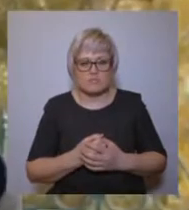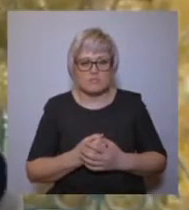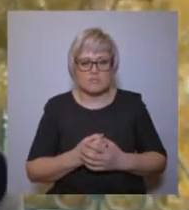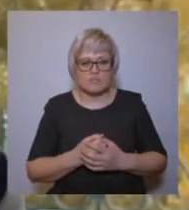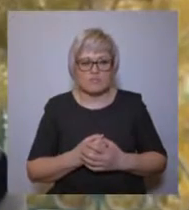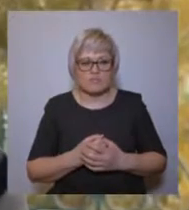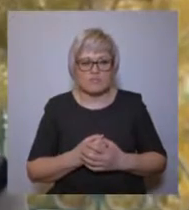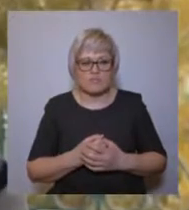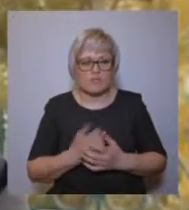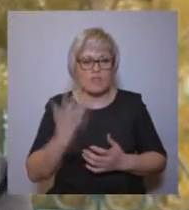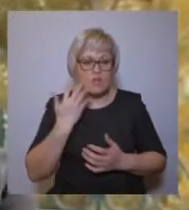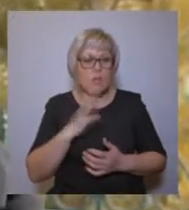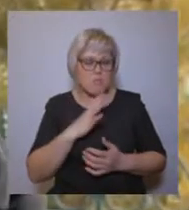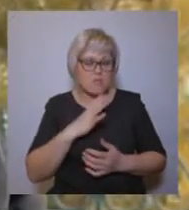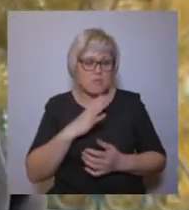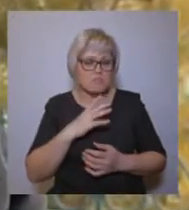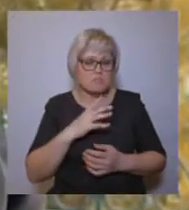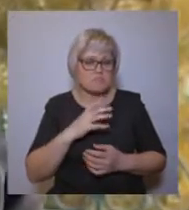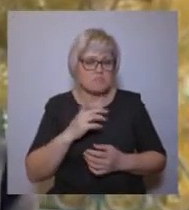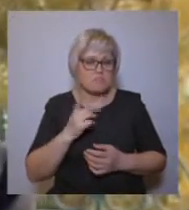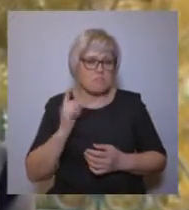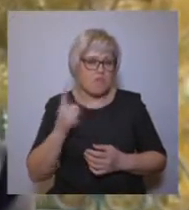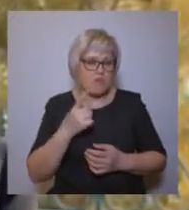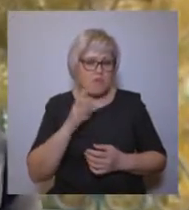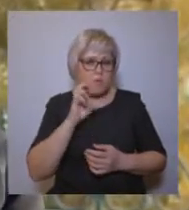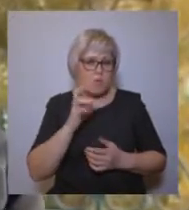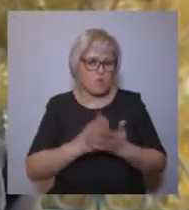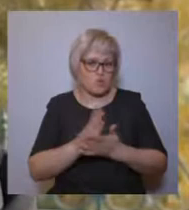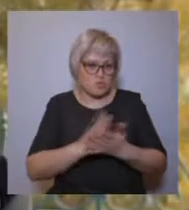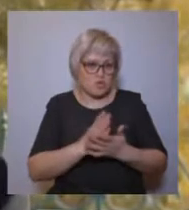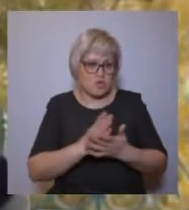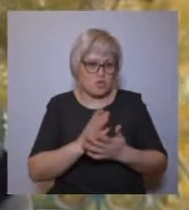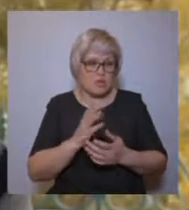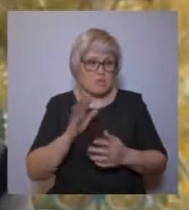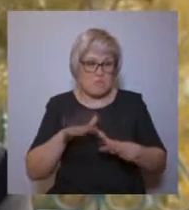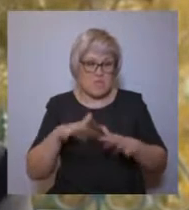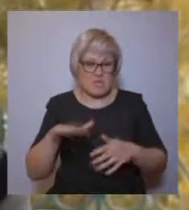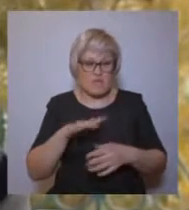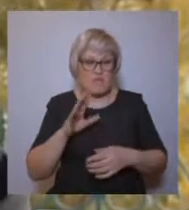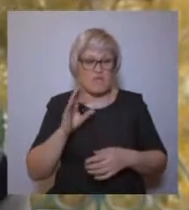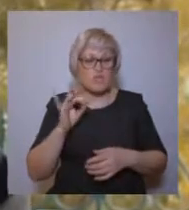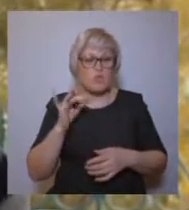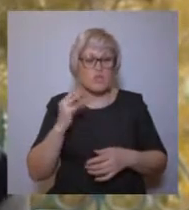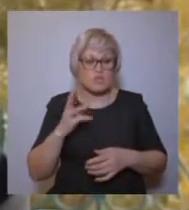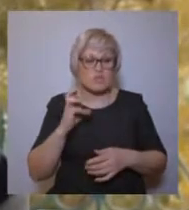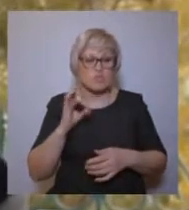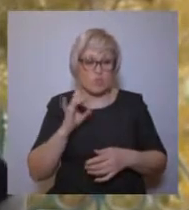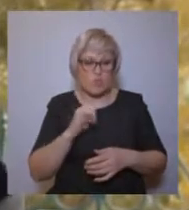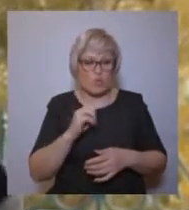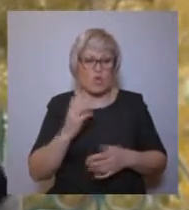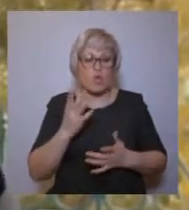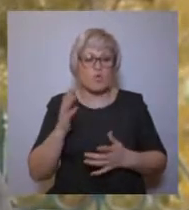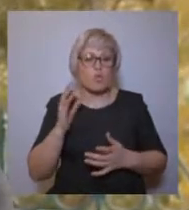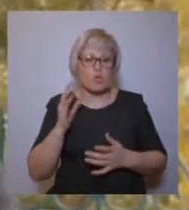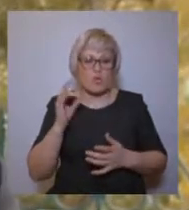Когда было совершено первое архиерейское богослужение в Троицком соборе, которое он построил, которое